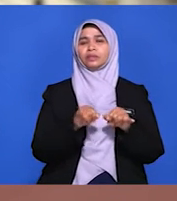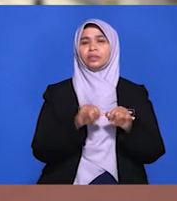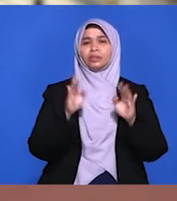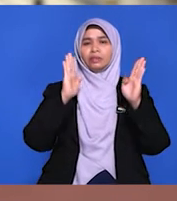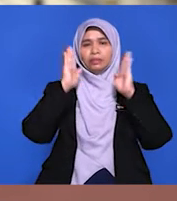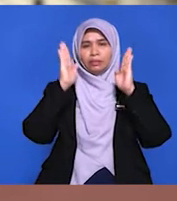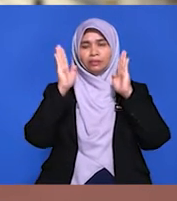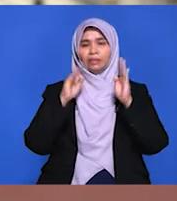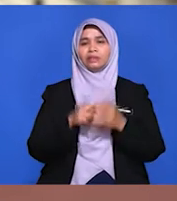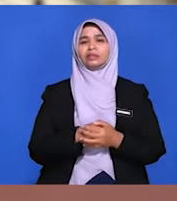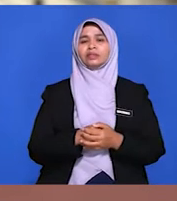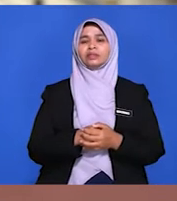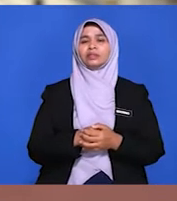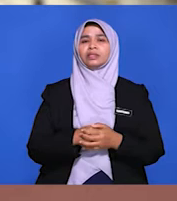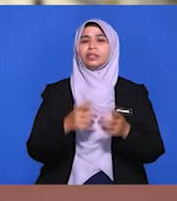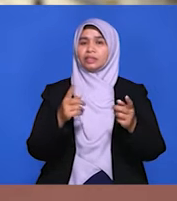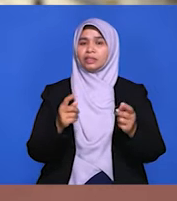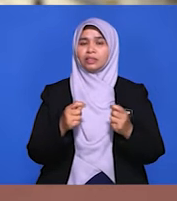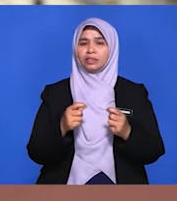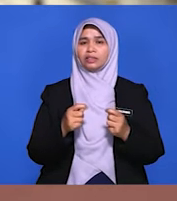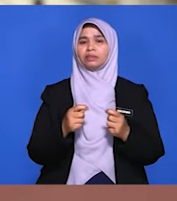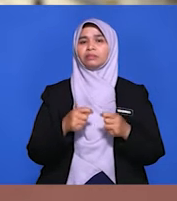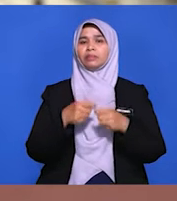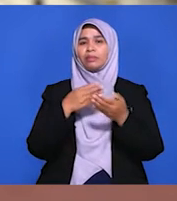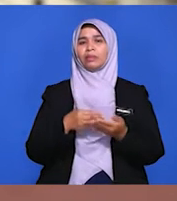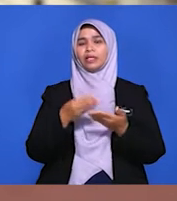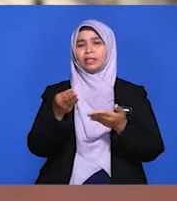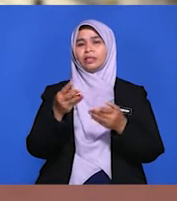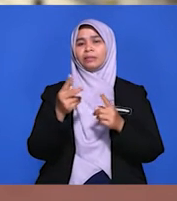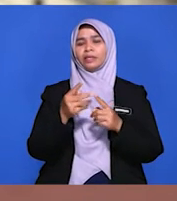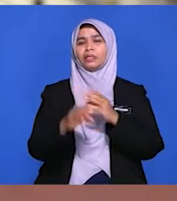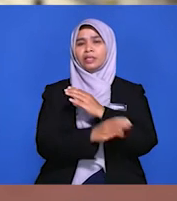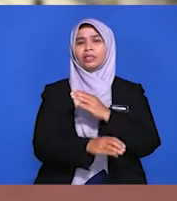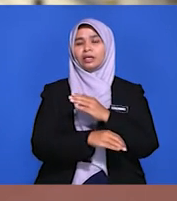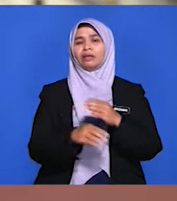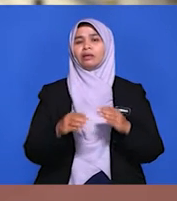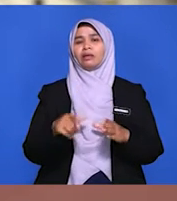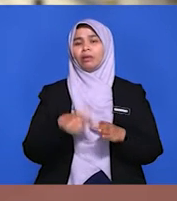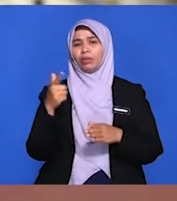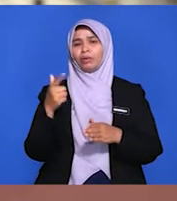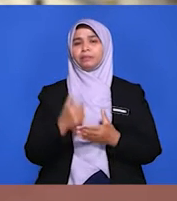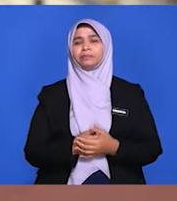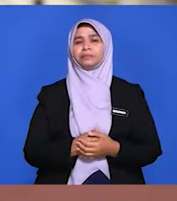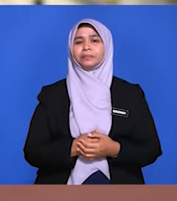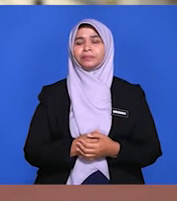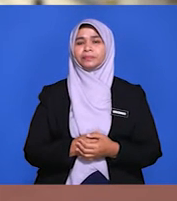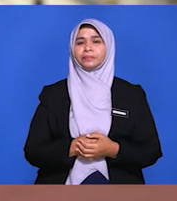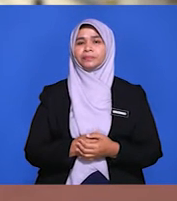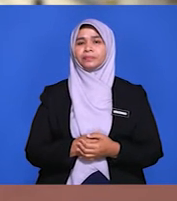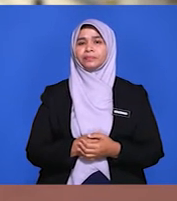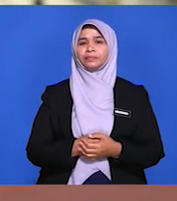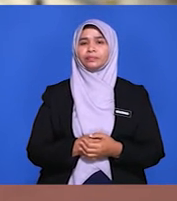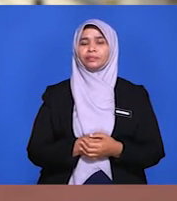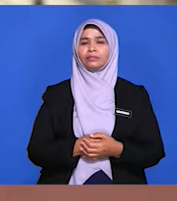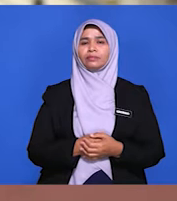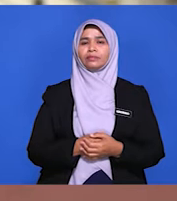kemanusiaan dari negara luar semasa negara kita dilanda tsunami, tanah runtuh, ancaman wabak penyakit dan seumpamanya.